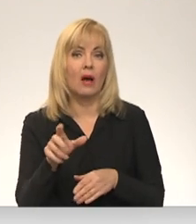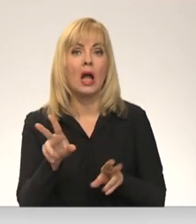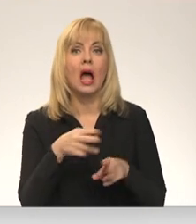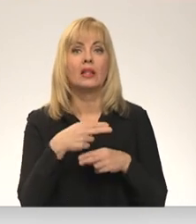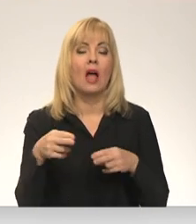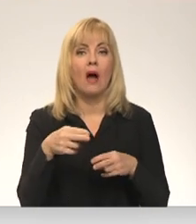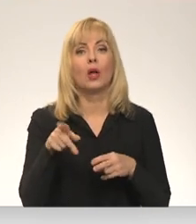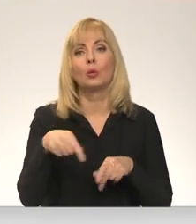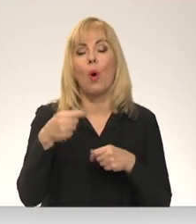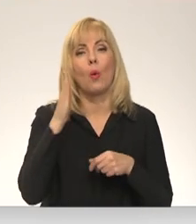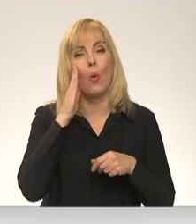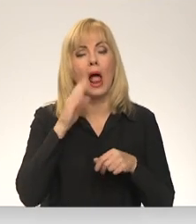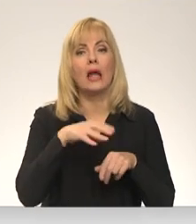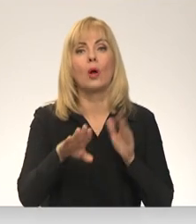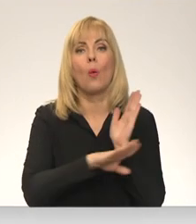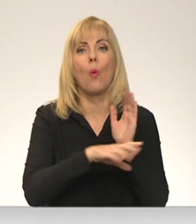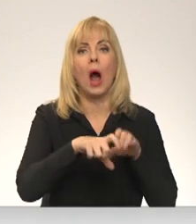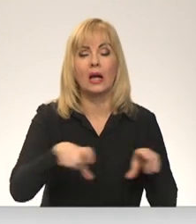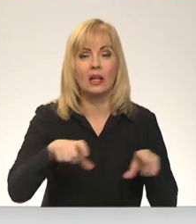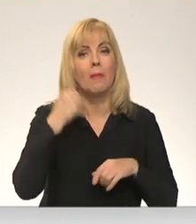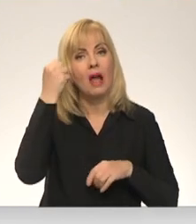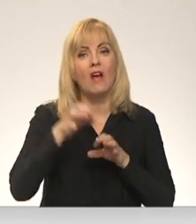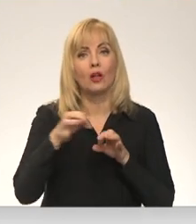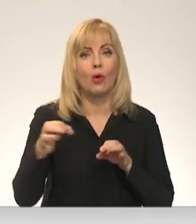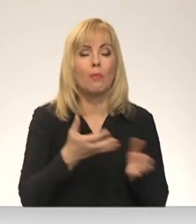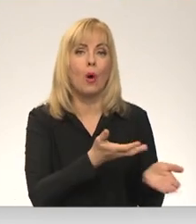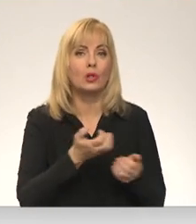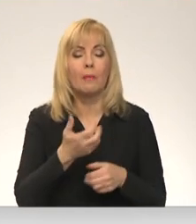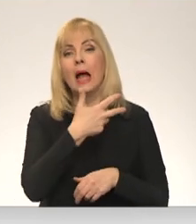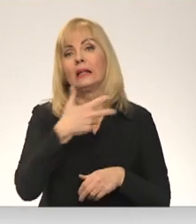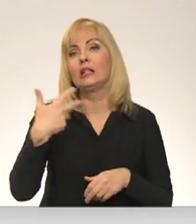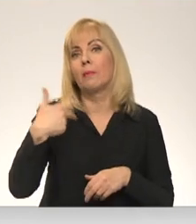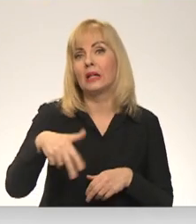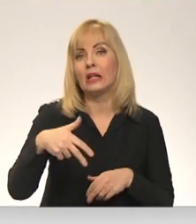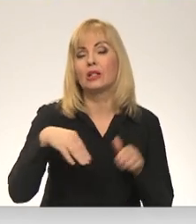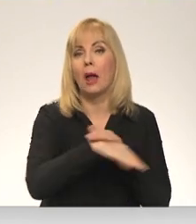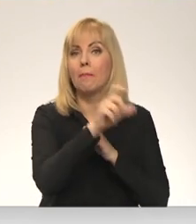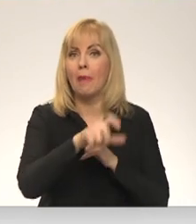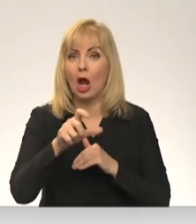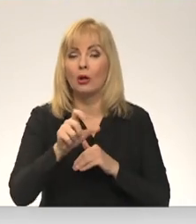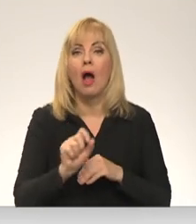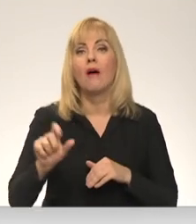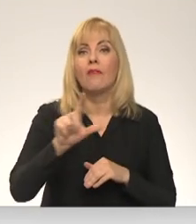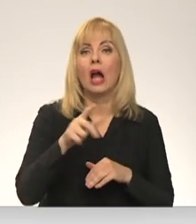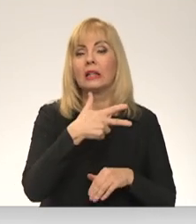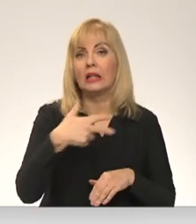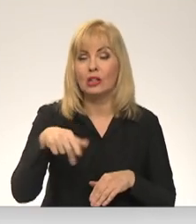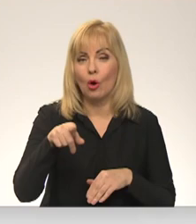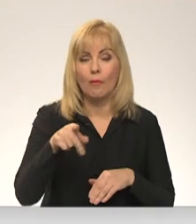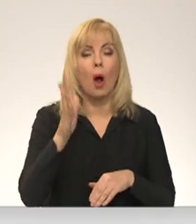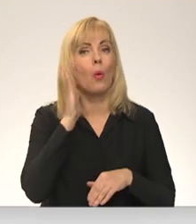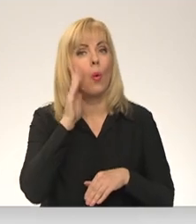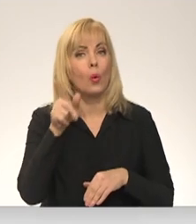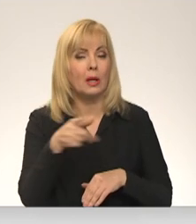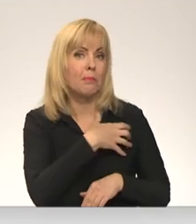dēļu grīdām. Piemēram, Valmieras novads uzņēmas apcveni 330 bēgļus, no kuriem vairāk nekā 200 izmitinātu pašvaldības